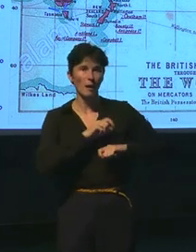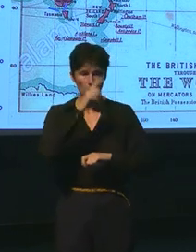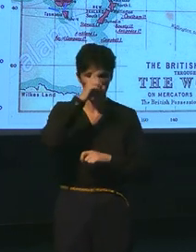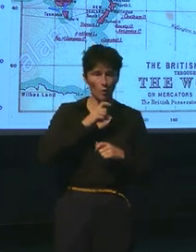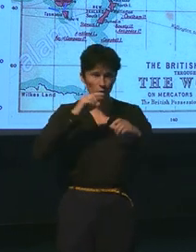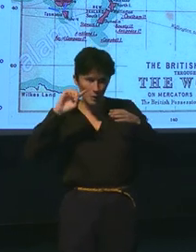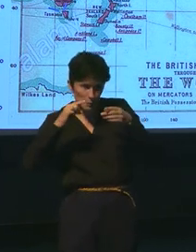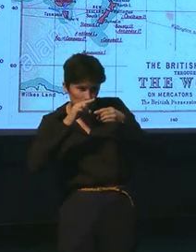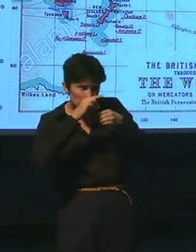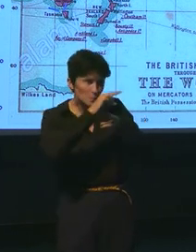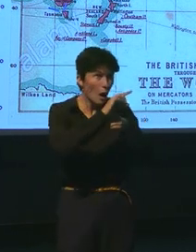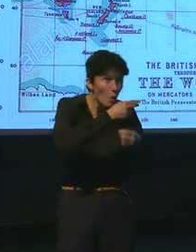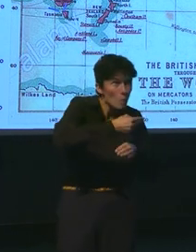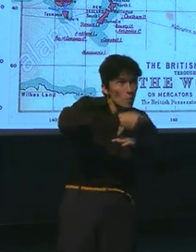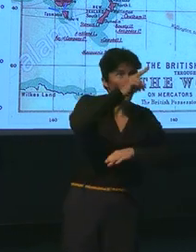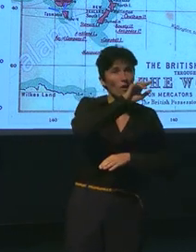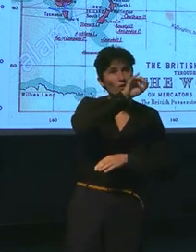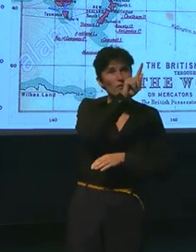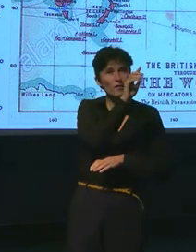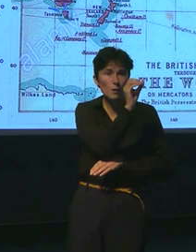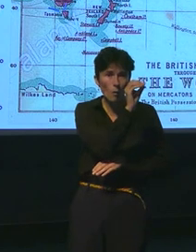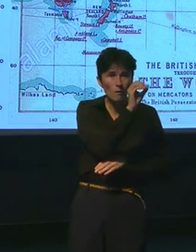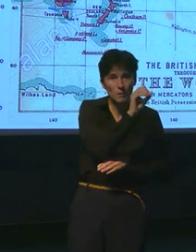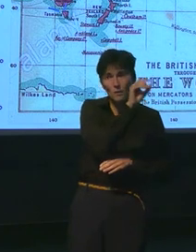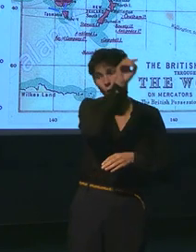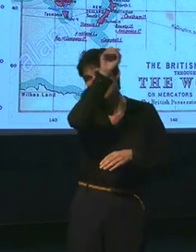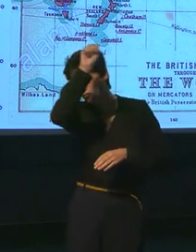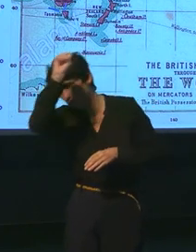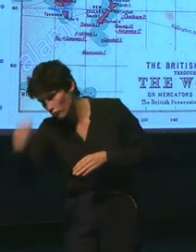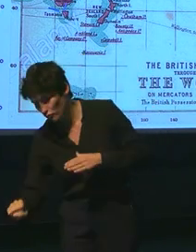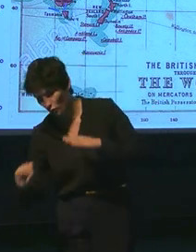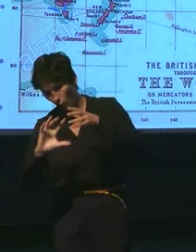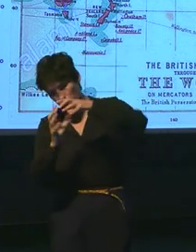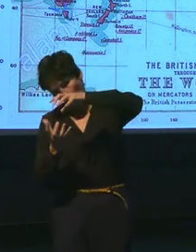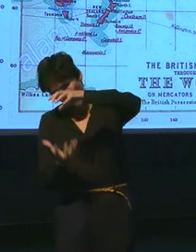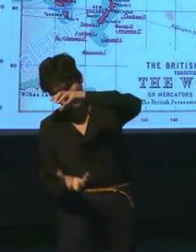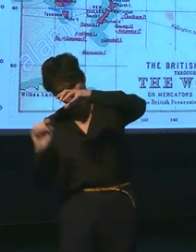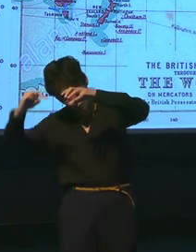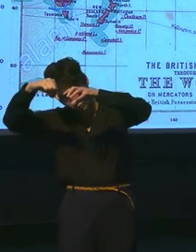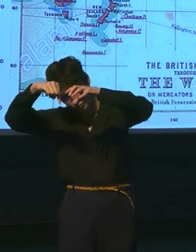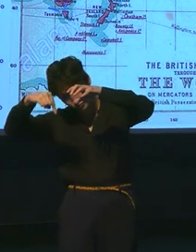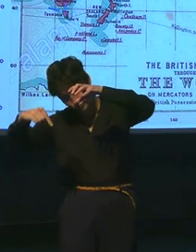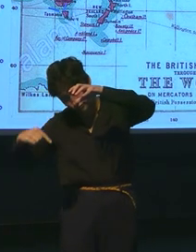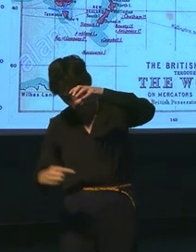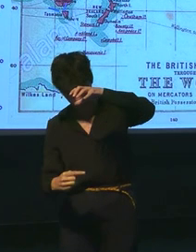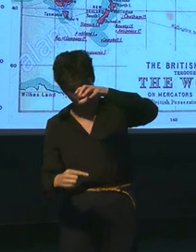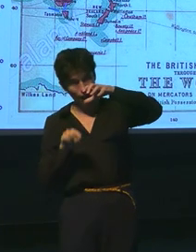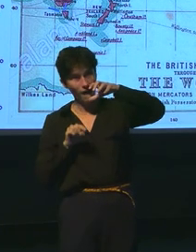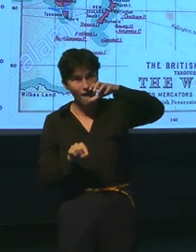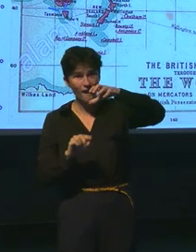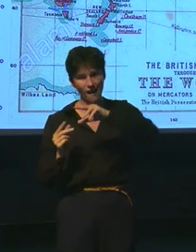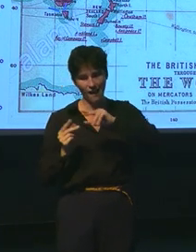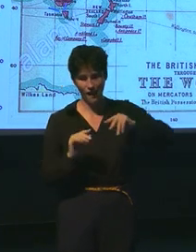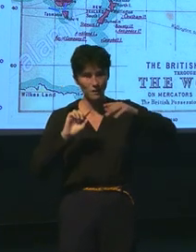niveau de Jigo, et nous plongeons vers le sud directement au Pôle Sud. Nous repartons du Pôle Sud, si je peux dire, pour aller,